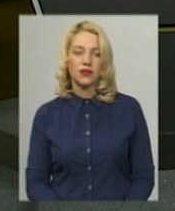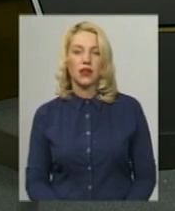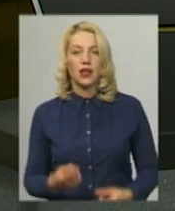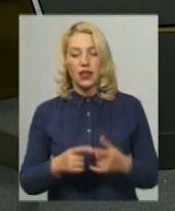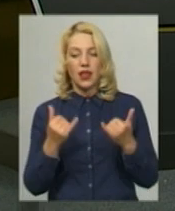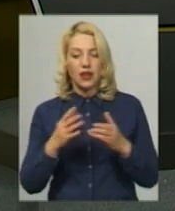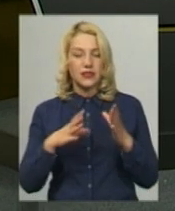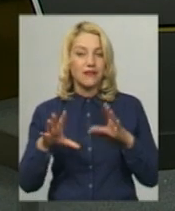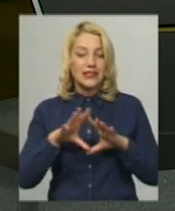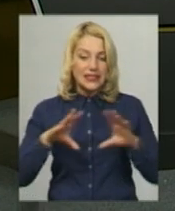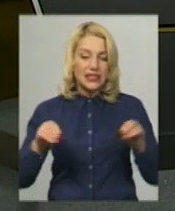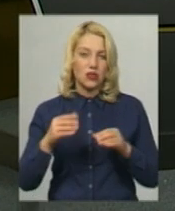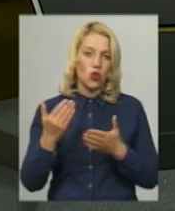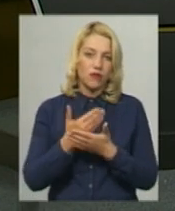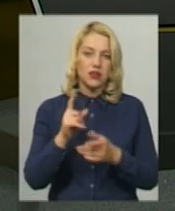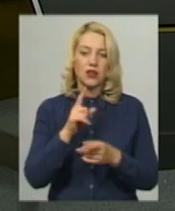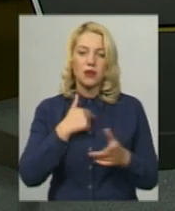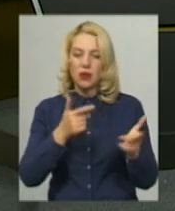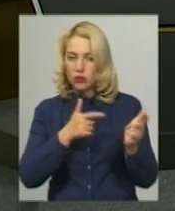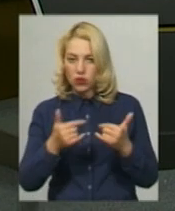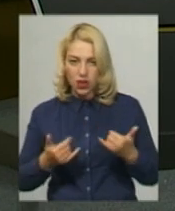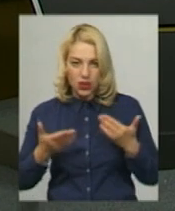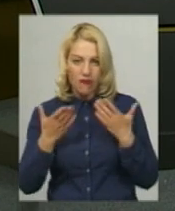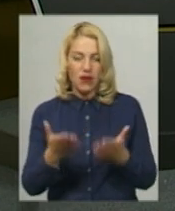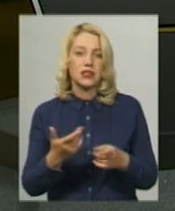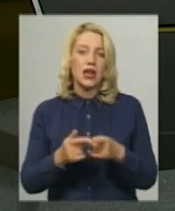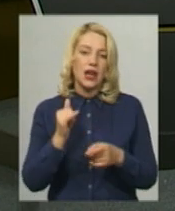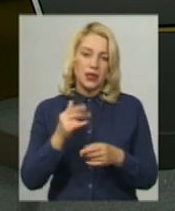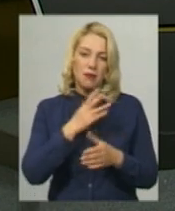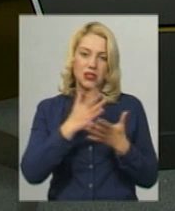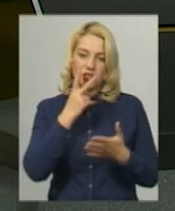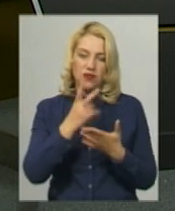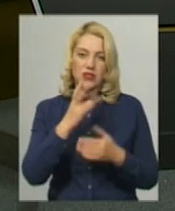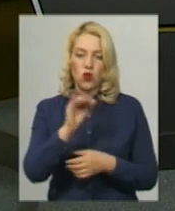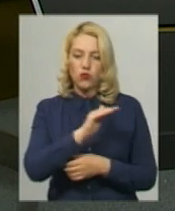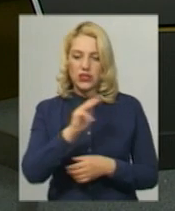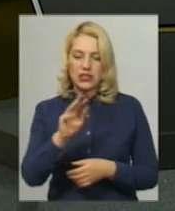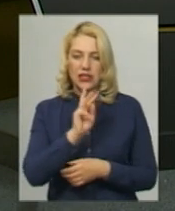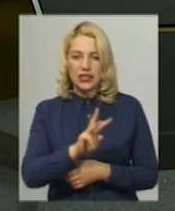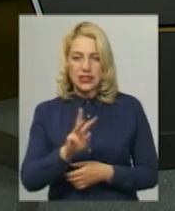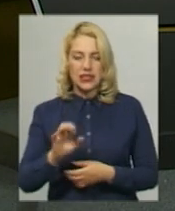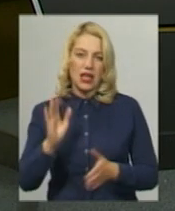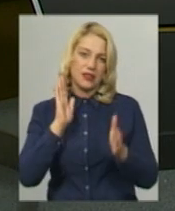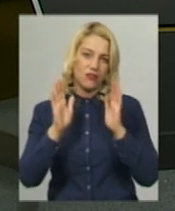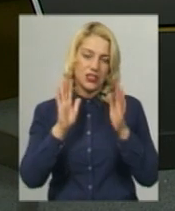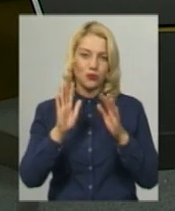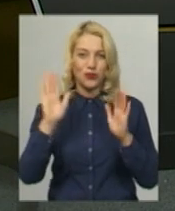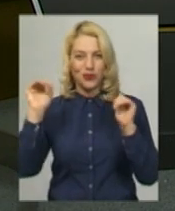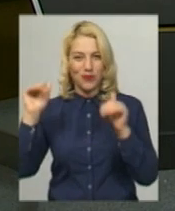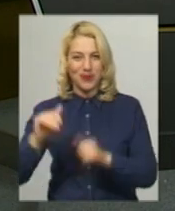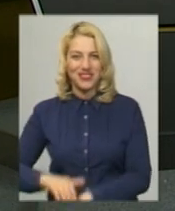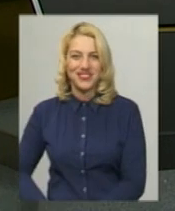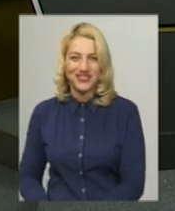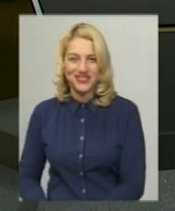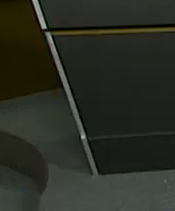Наразі це всі новини, які ми встигли для вас підготувати більше. Дивіться на нашому офіційному сайті, а також на сторінці у Фейсбук. На все добре.